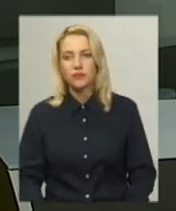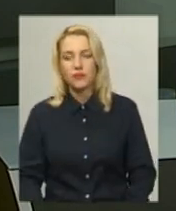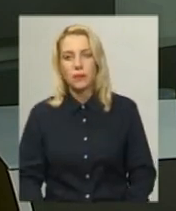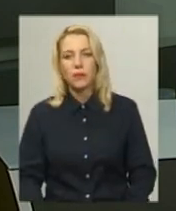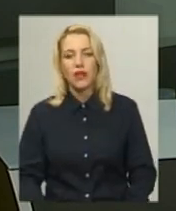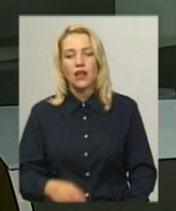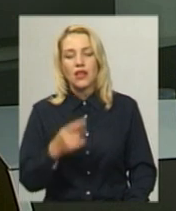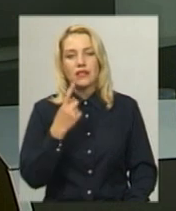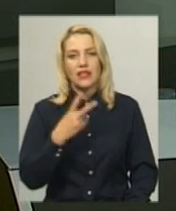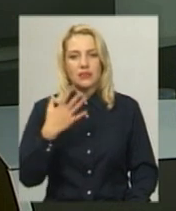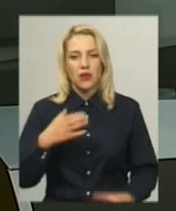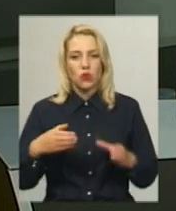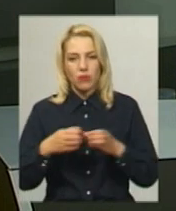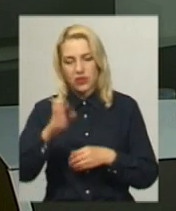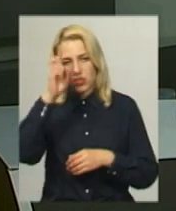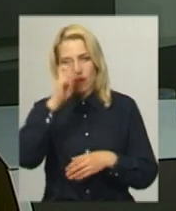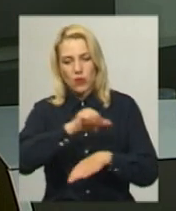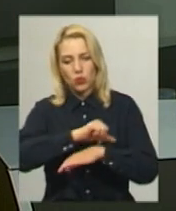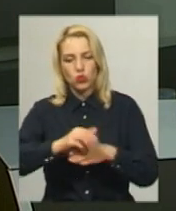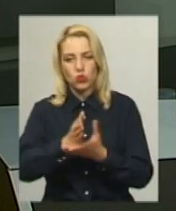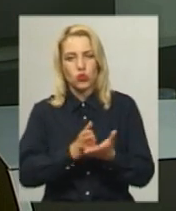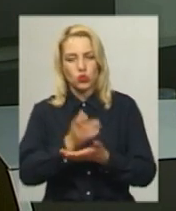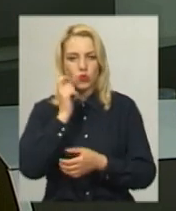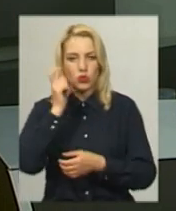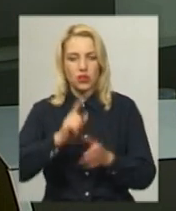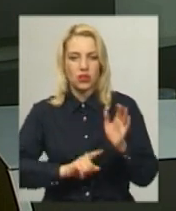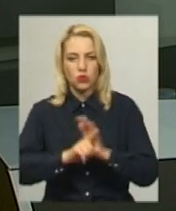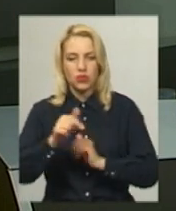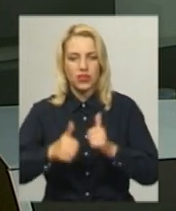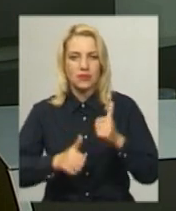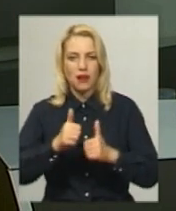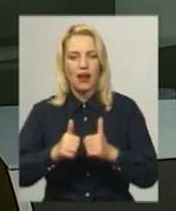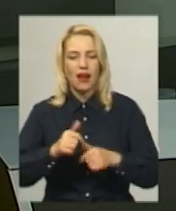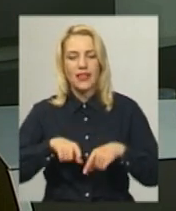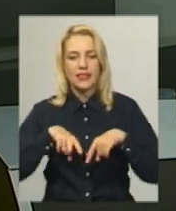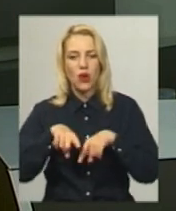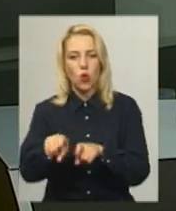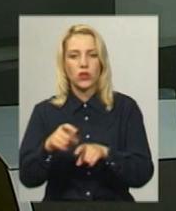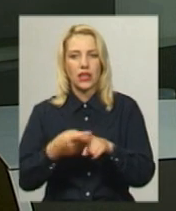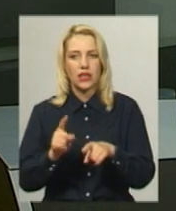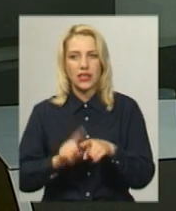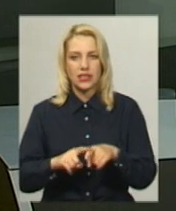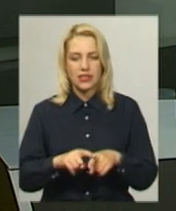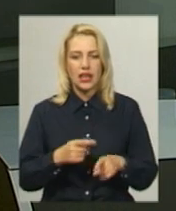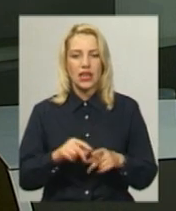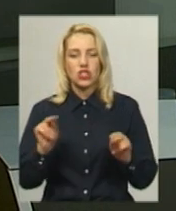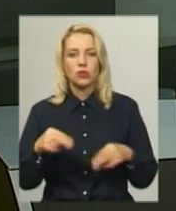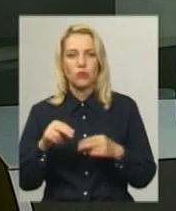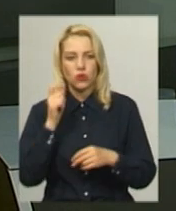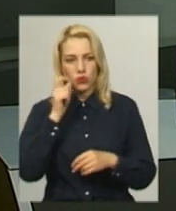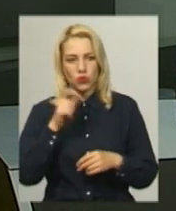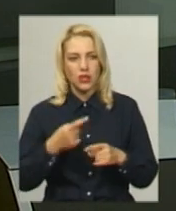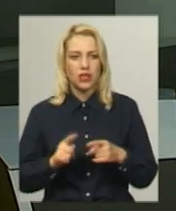команд Державної прикордонної служби України розпочали змагання з легкої атлетики. відумчий чемпіонат України,